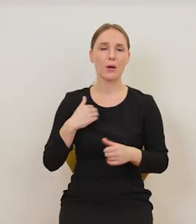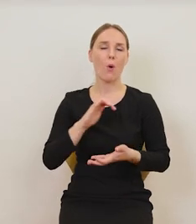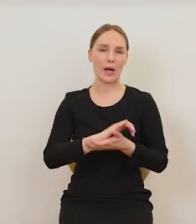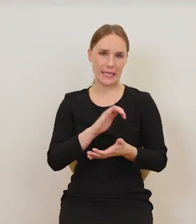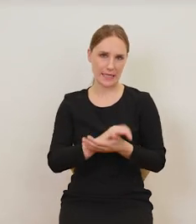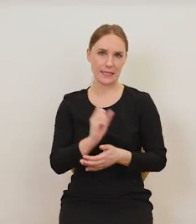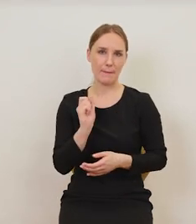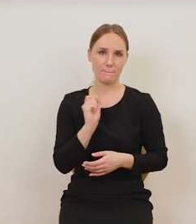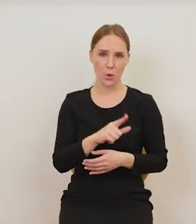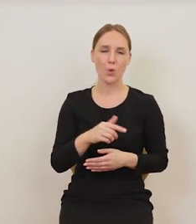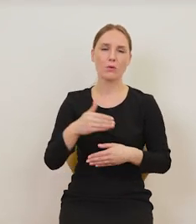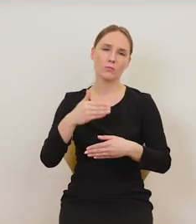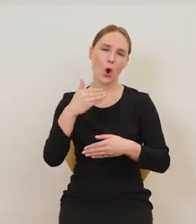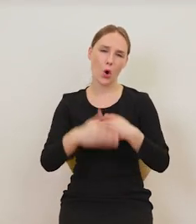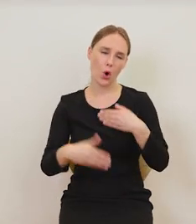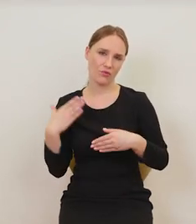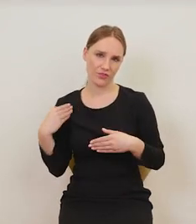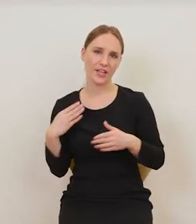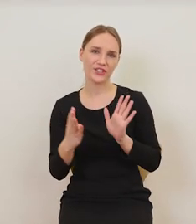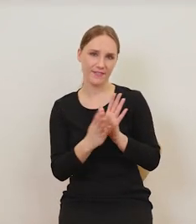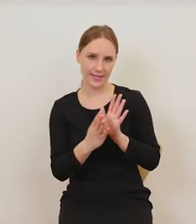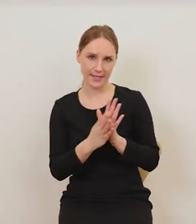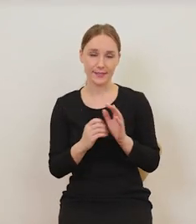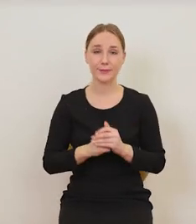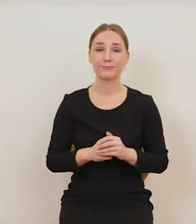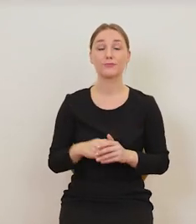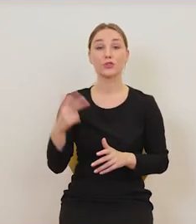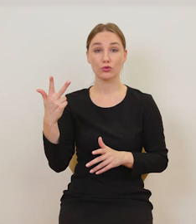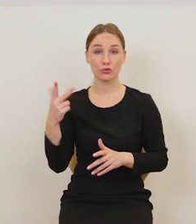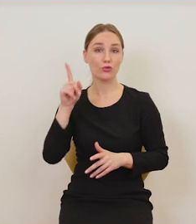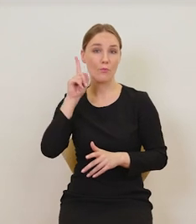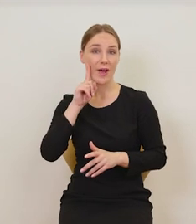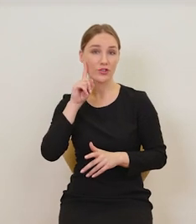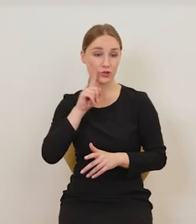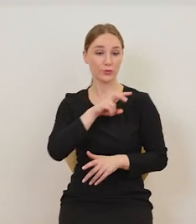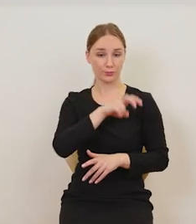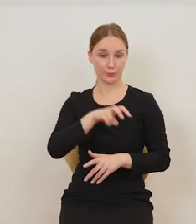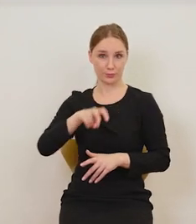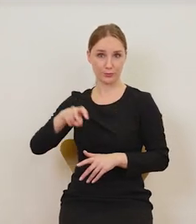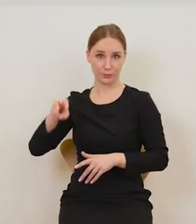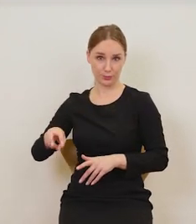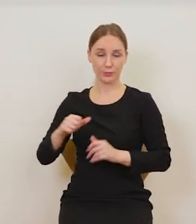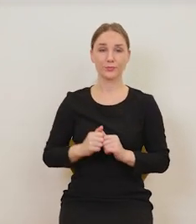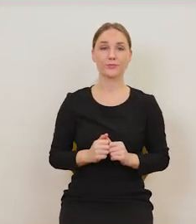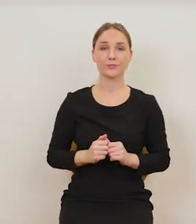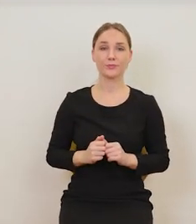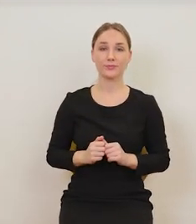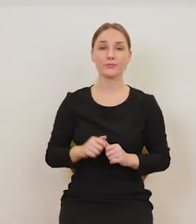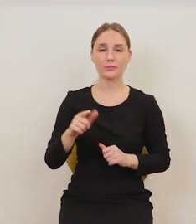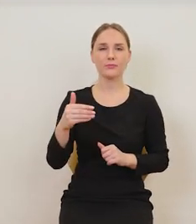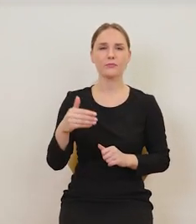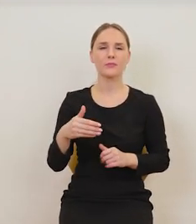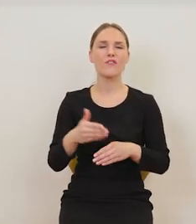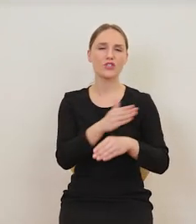pod koniec XIX wieku. Siedzą sobie trzej tacy jowialeni panowie, byli